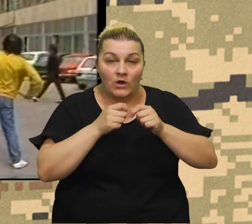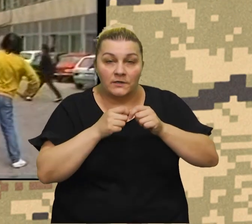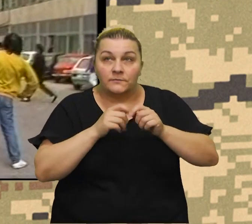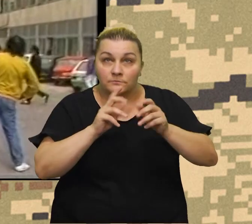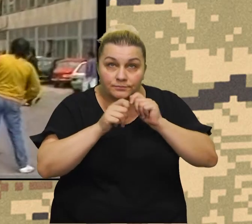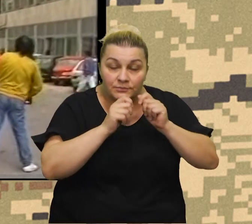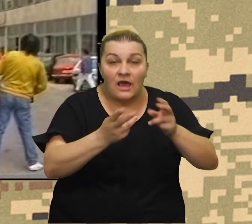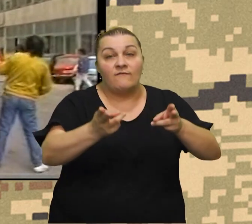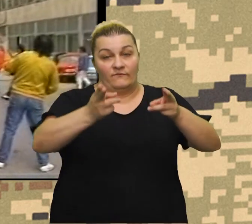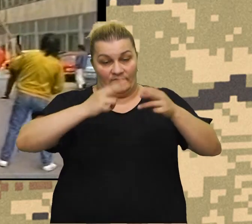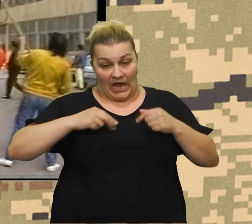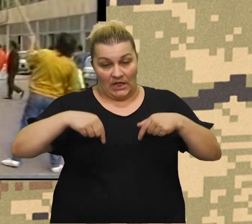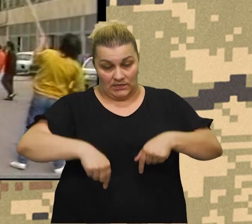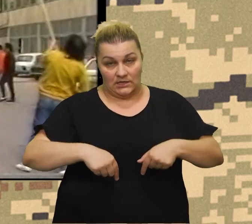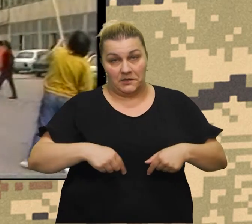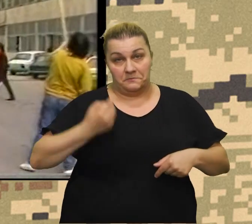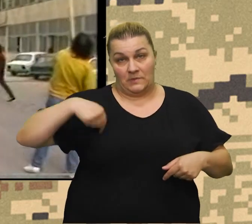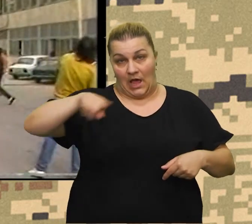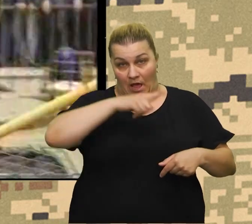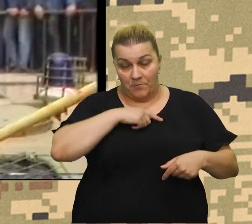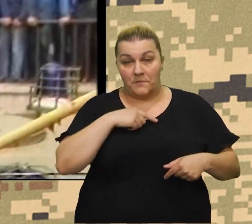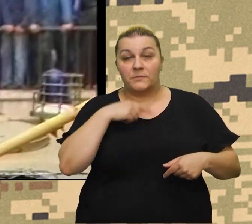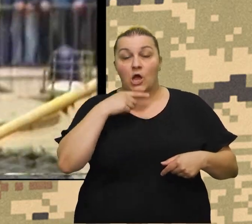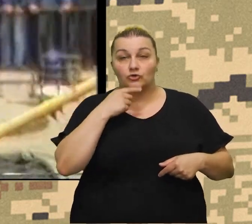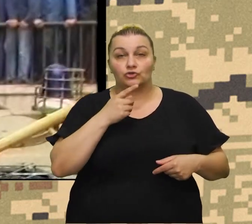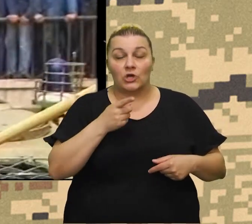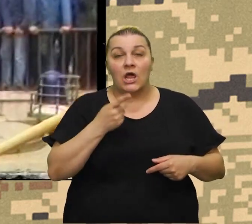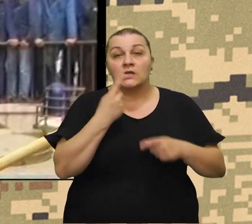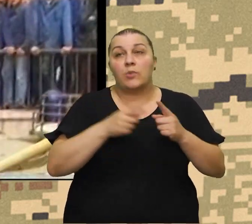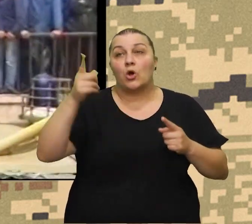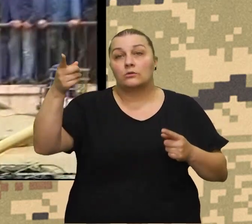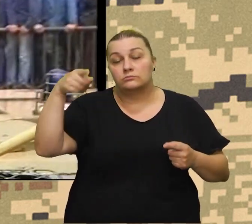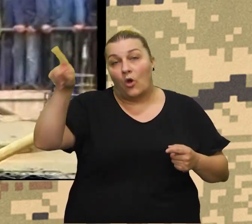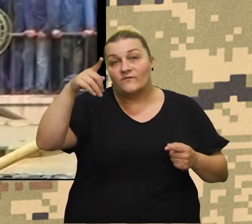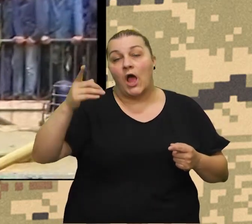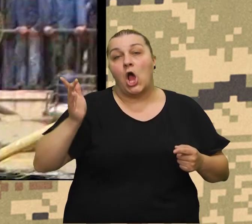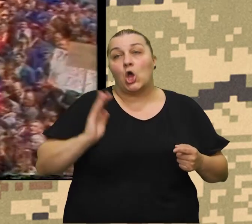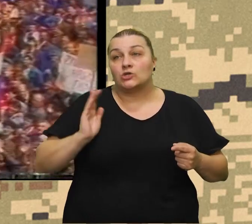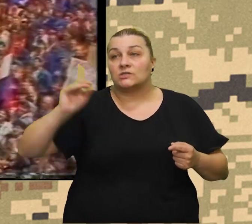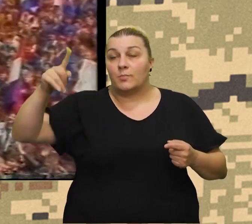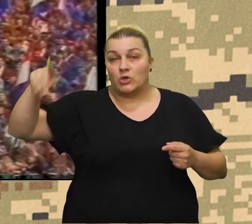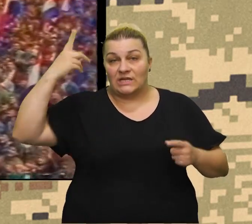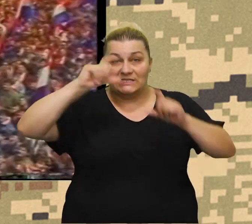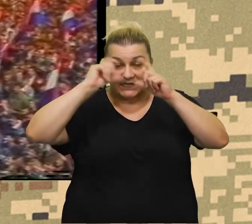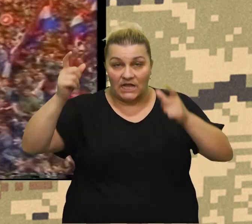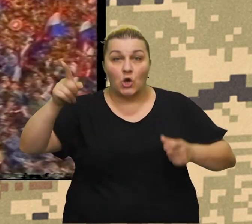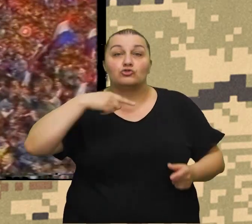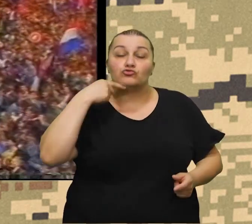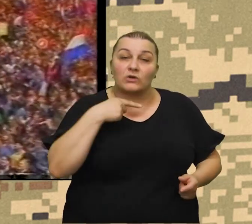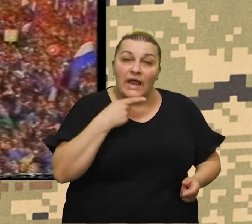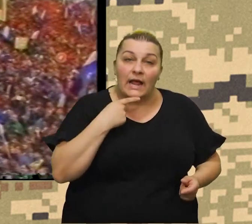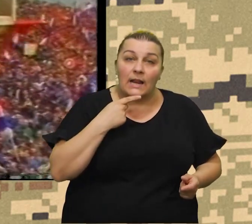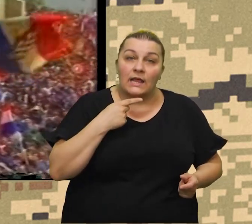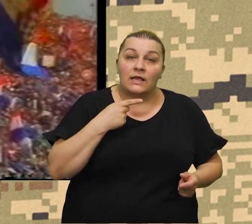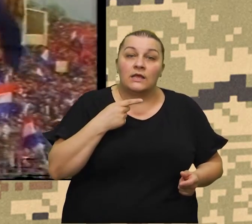i daje jedan zakljev ka o tom gospode iz grade da stave